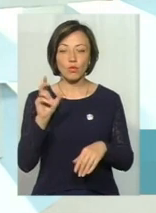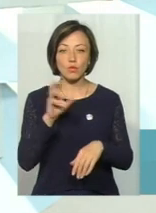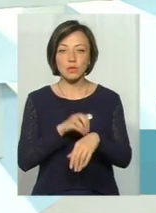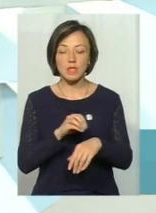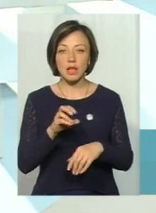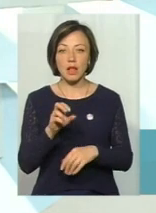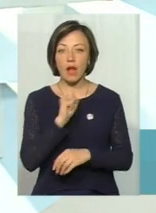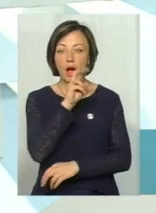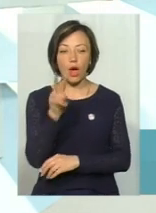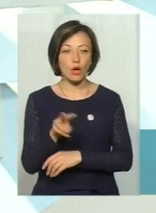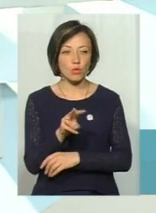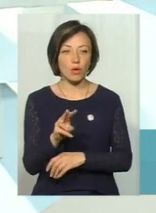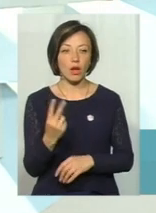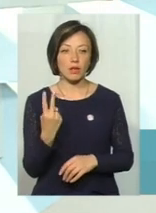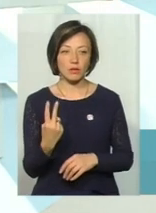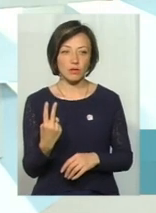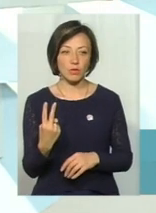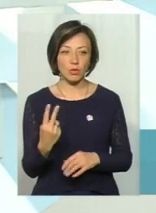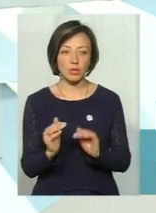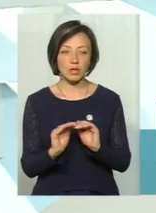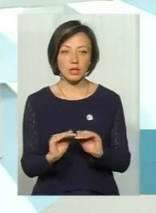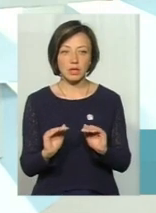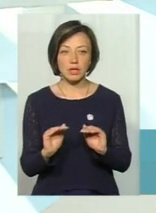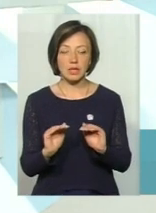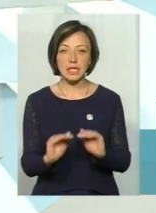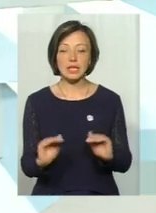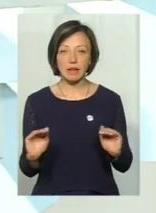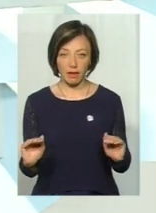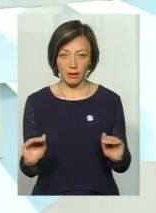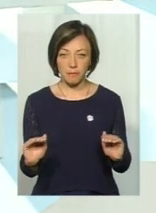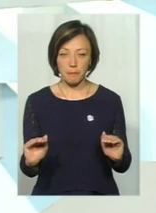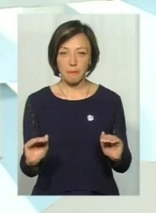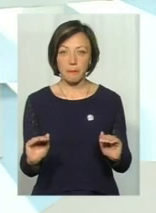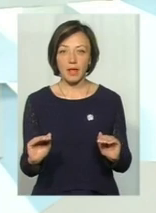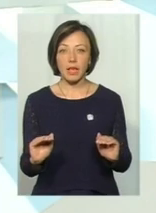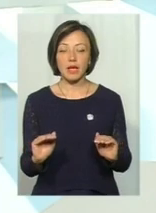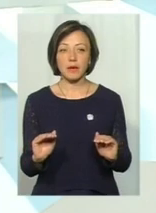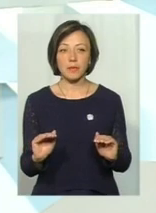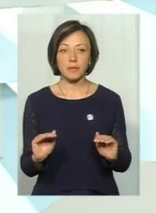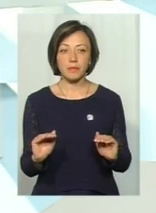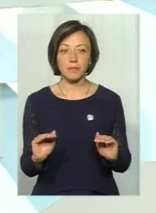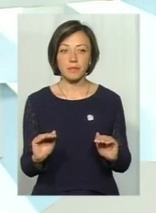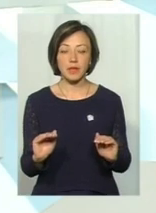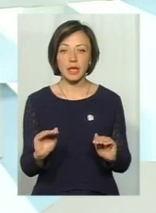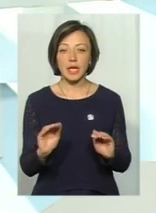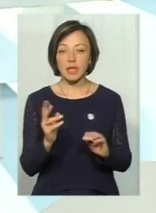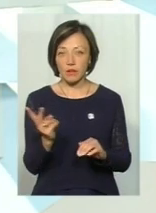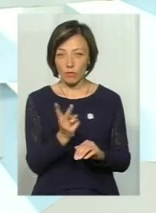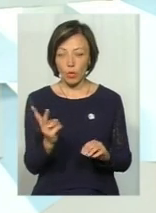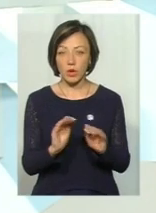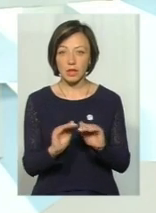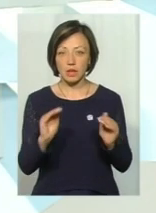гадюка двох вихованців. Відповідно, діти потрапили